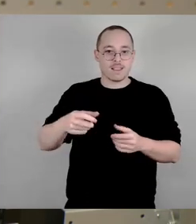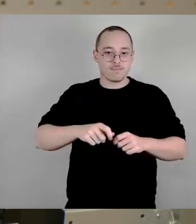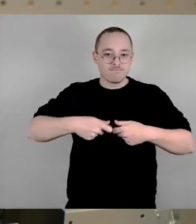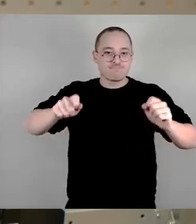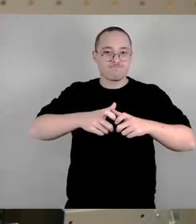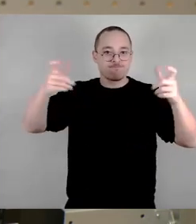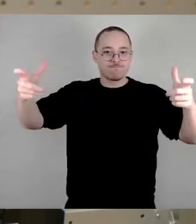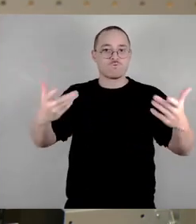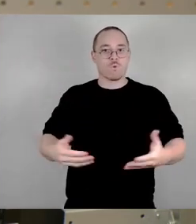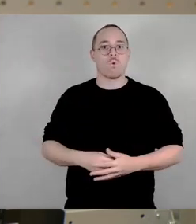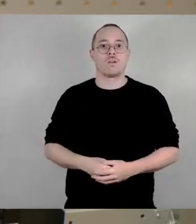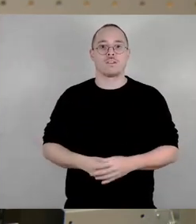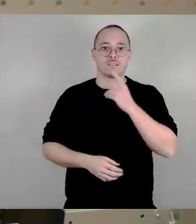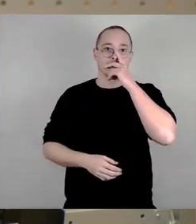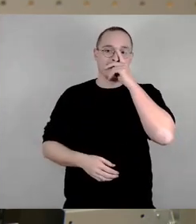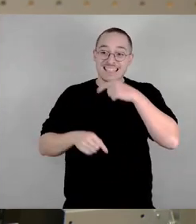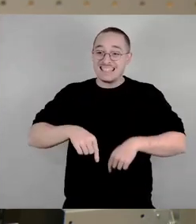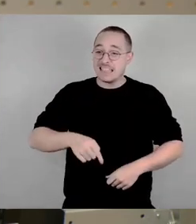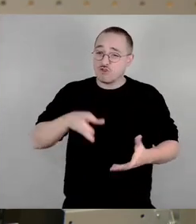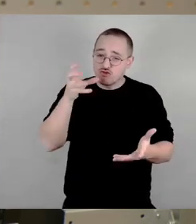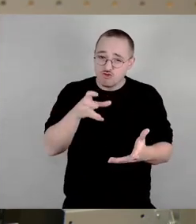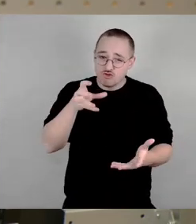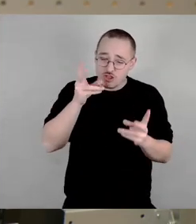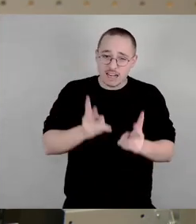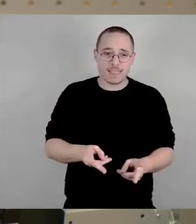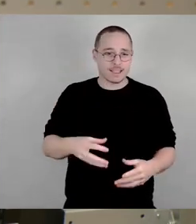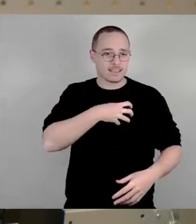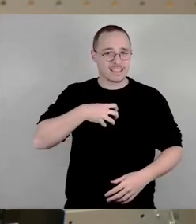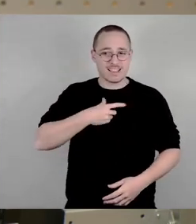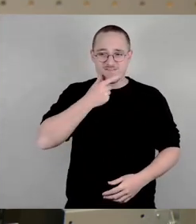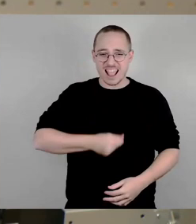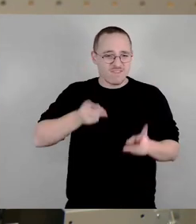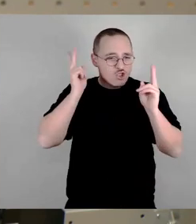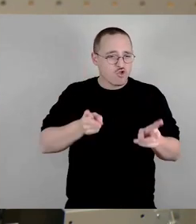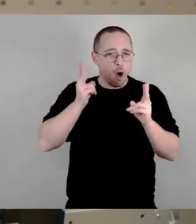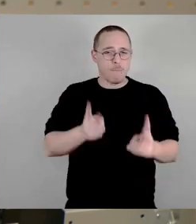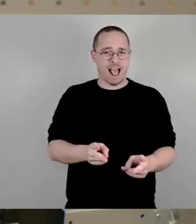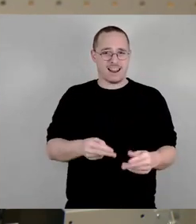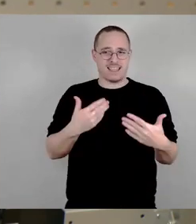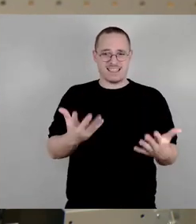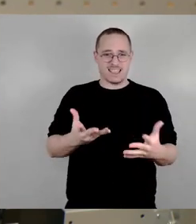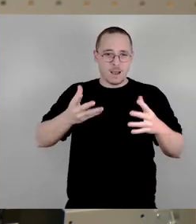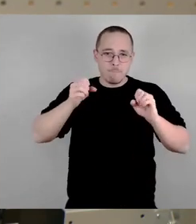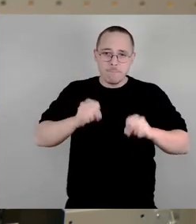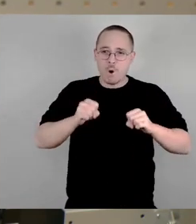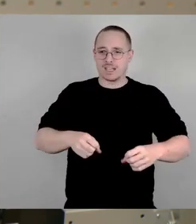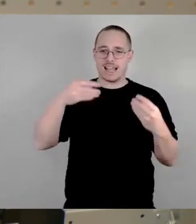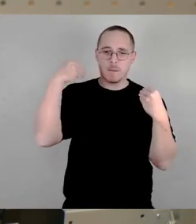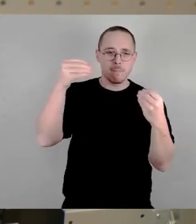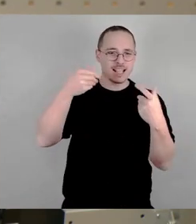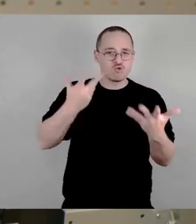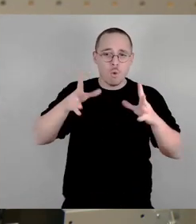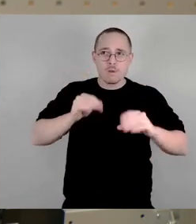die ganz normalen Instrumente des Rechts, mal nur zum Interesse des Allgemeinen, um geht es?